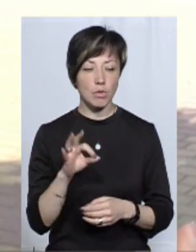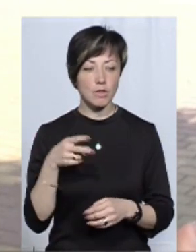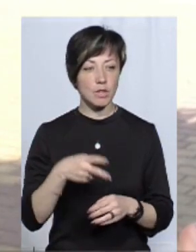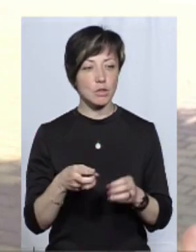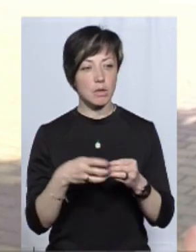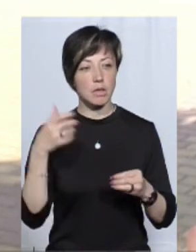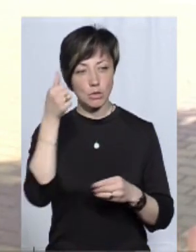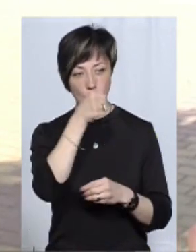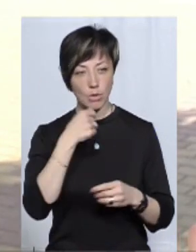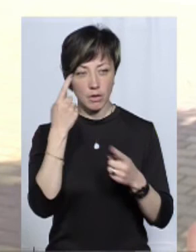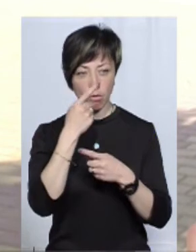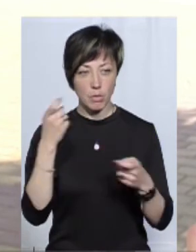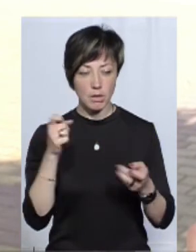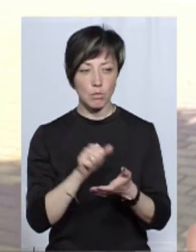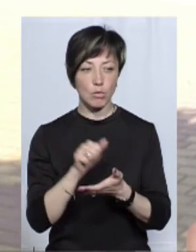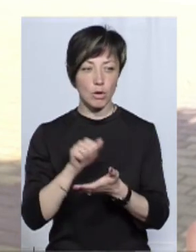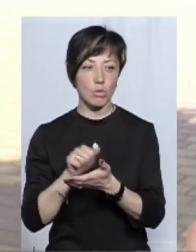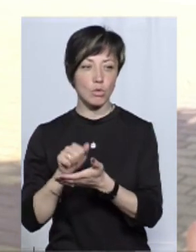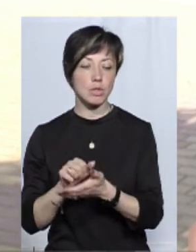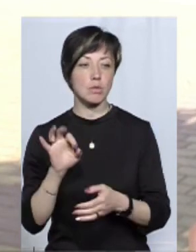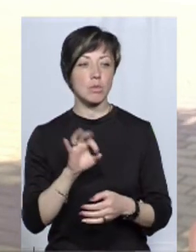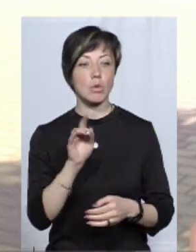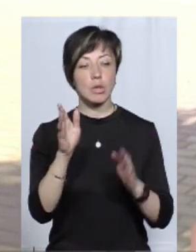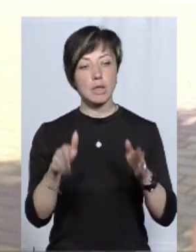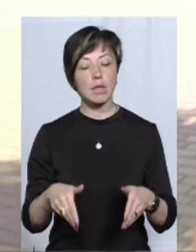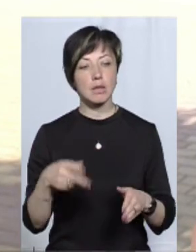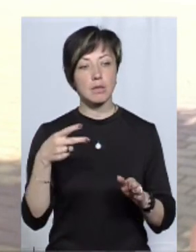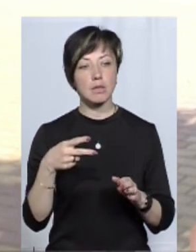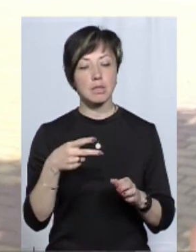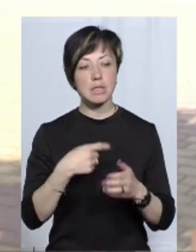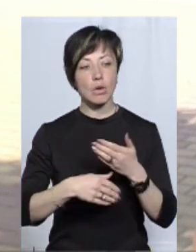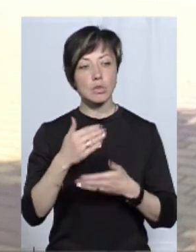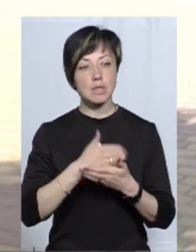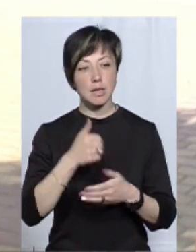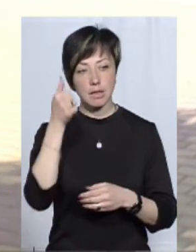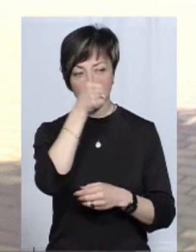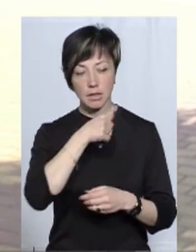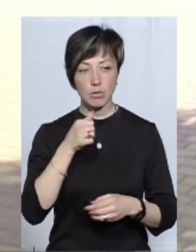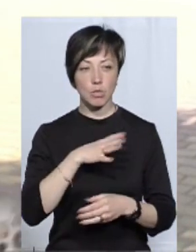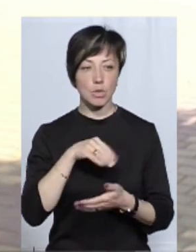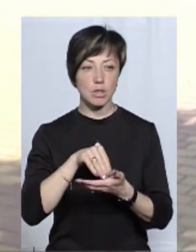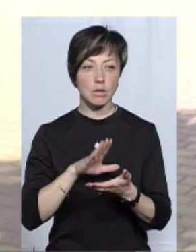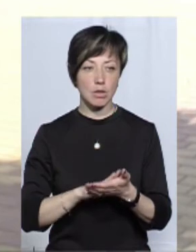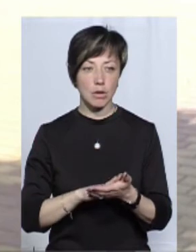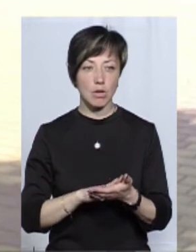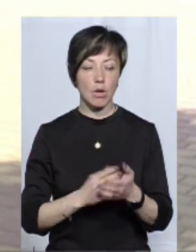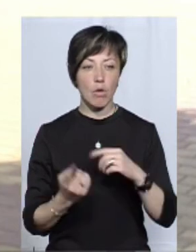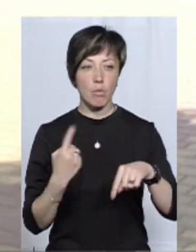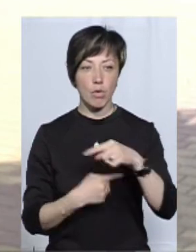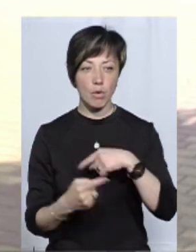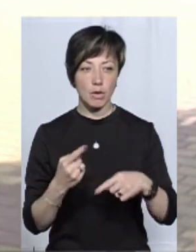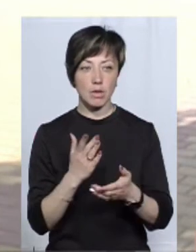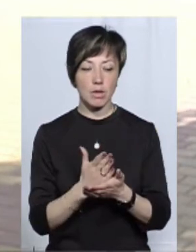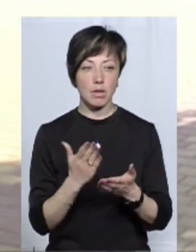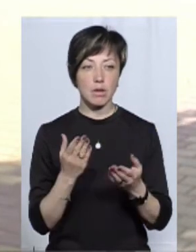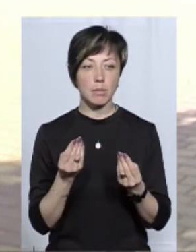2015 року інформація опублікується про неї, зокрема за останній рік було задекларовано, що в оборотних активів